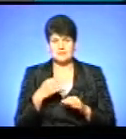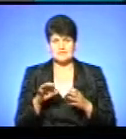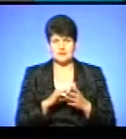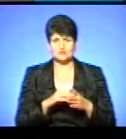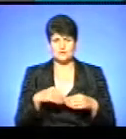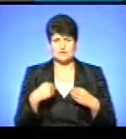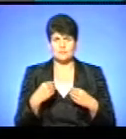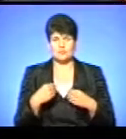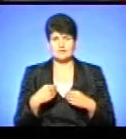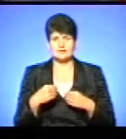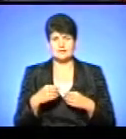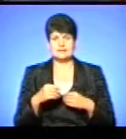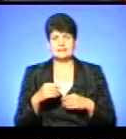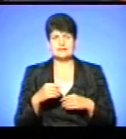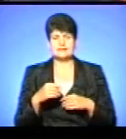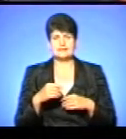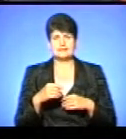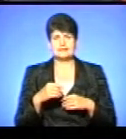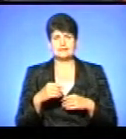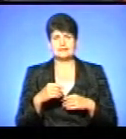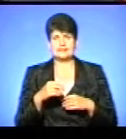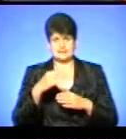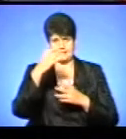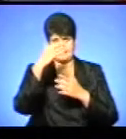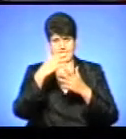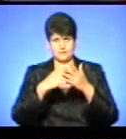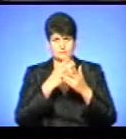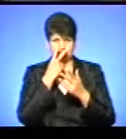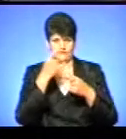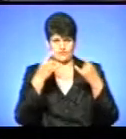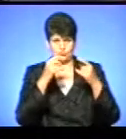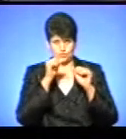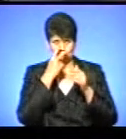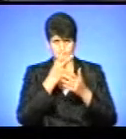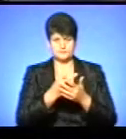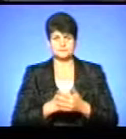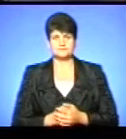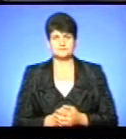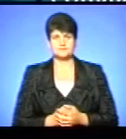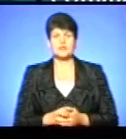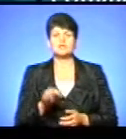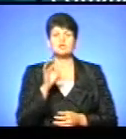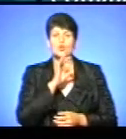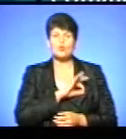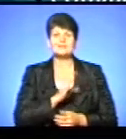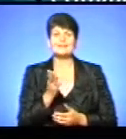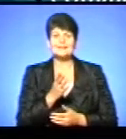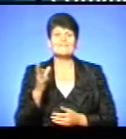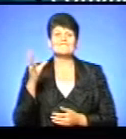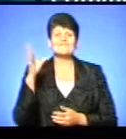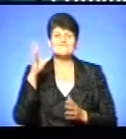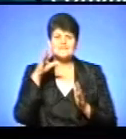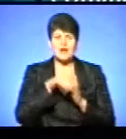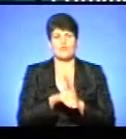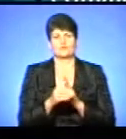текстове відео, щоб люди змогли краще зорієнтуватися в інформації. Будь ласка. Тобто доходи, які враховують під час